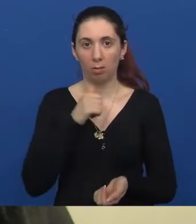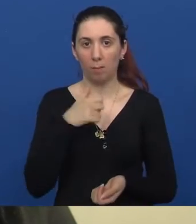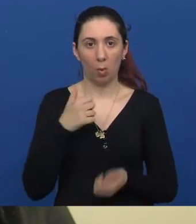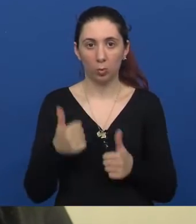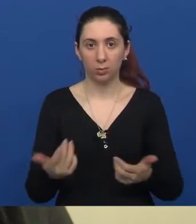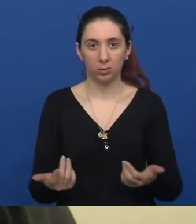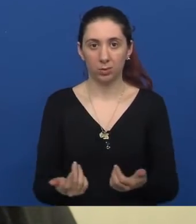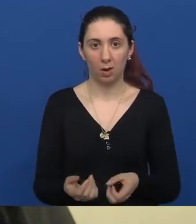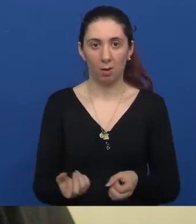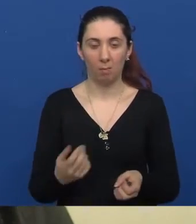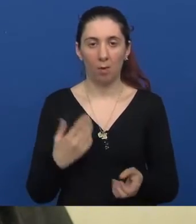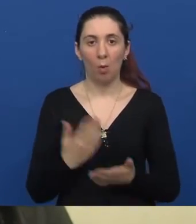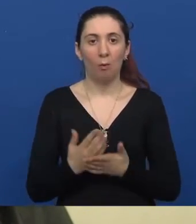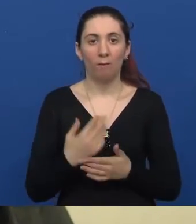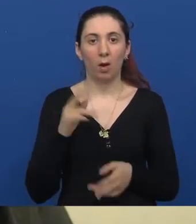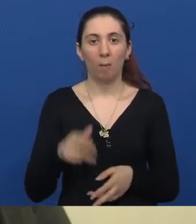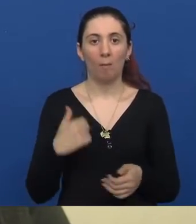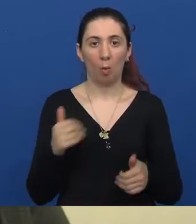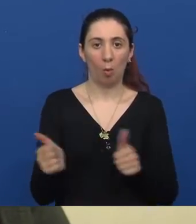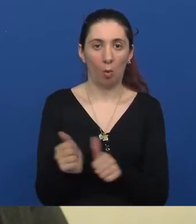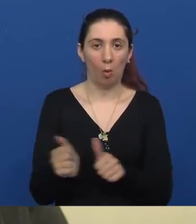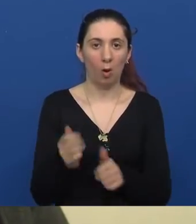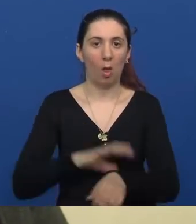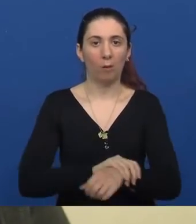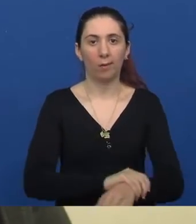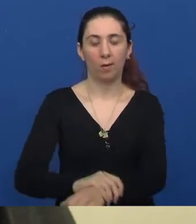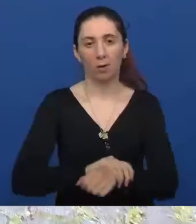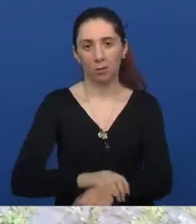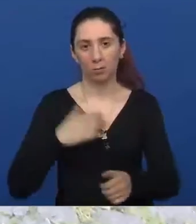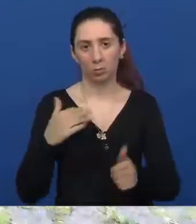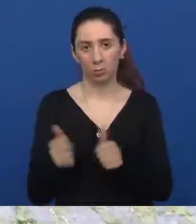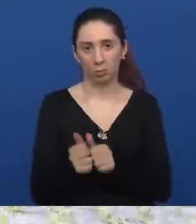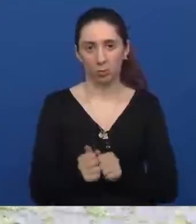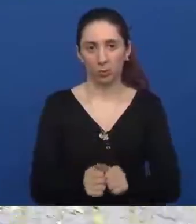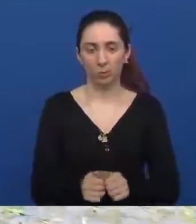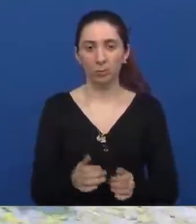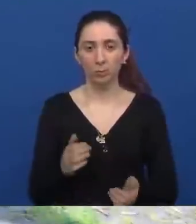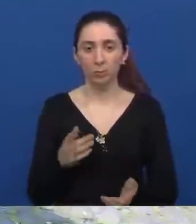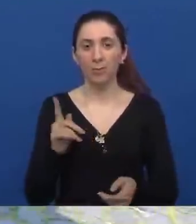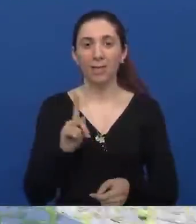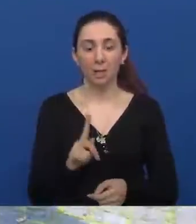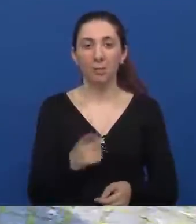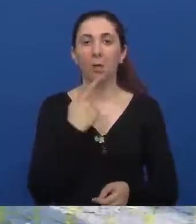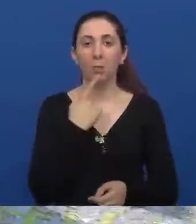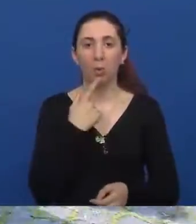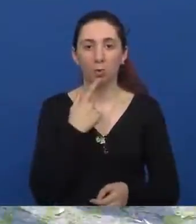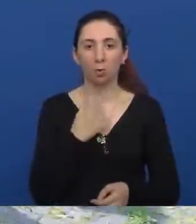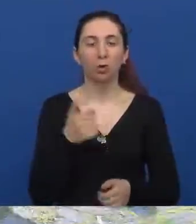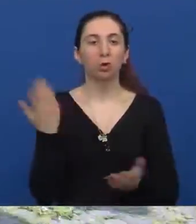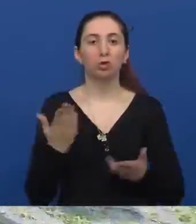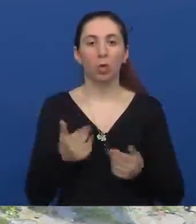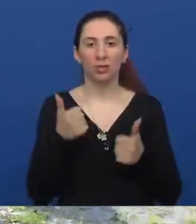samo? Doslovno da, uvijek moram nekog buć za rukav. Unatoć svemu, Irma pokušava biti što